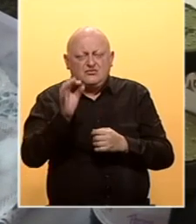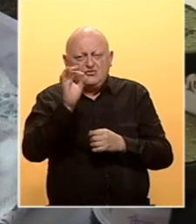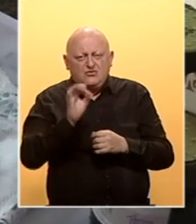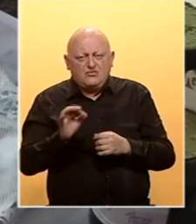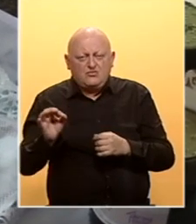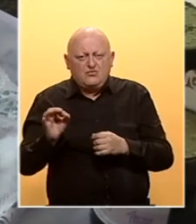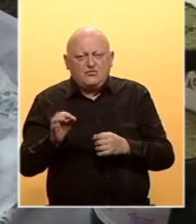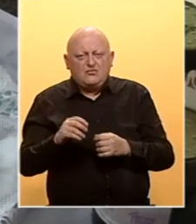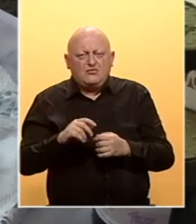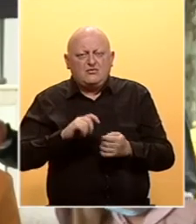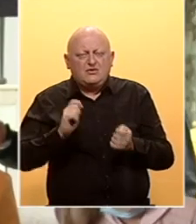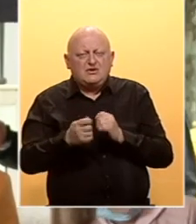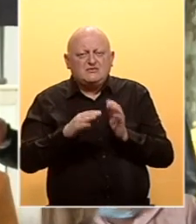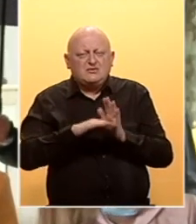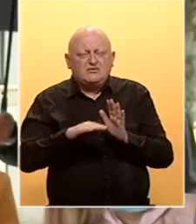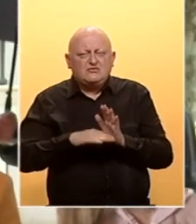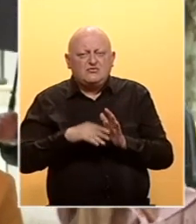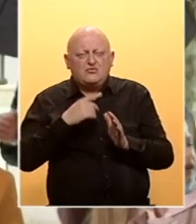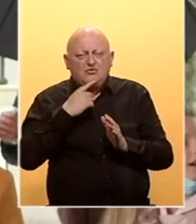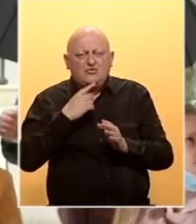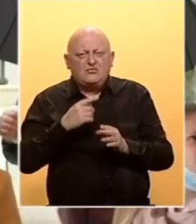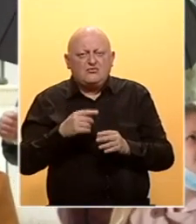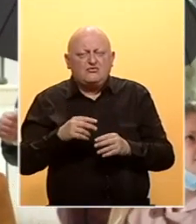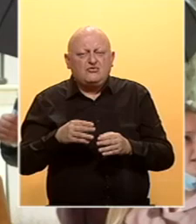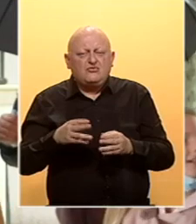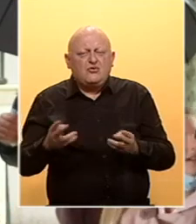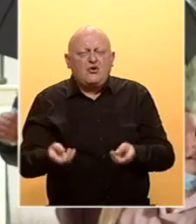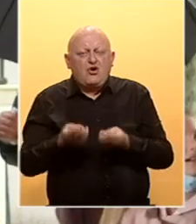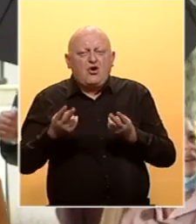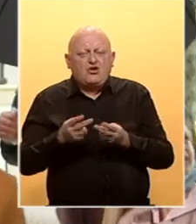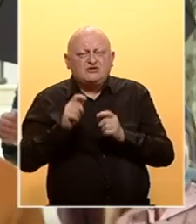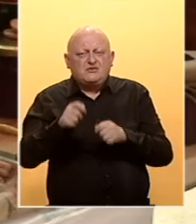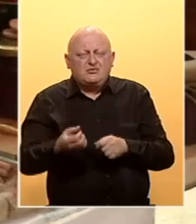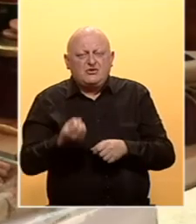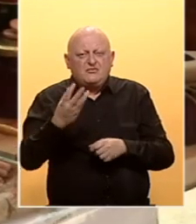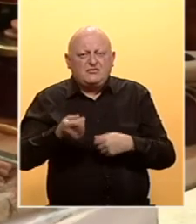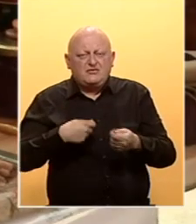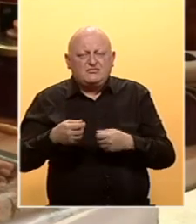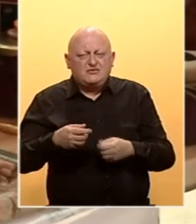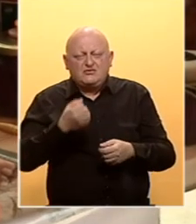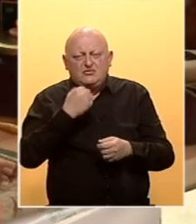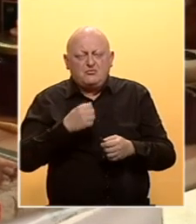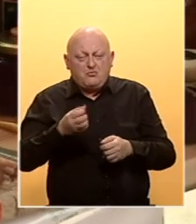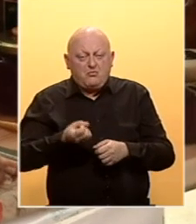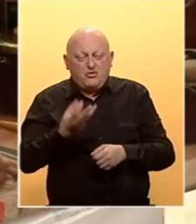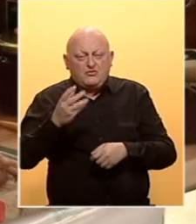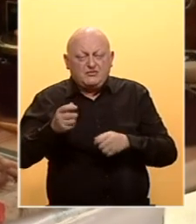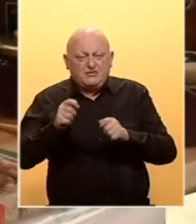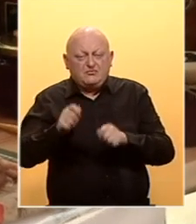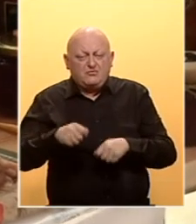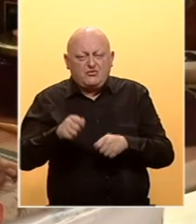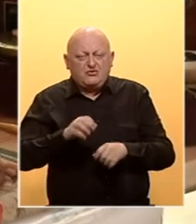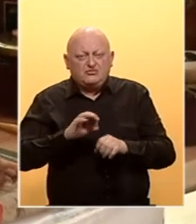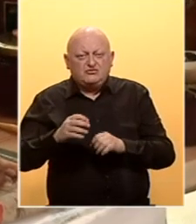i da izmenimo zakone koje se tiču subvencija za poljoprivredne proizvođače. Poljoprivredni proizvođači, kako navode